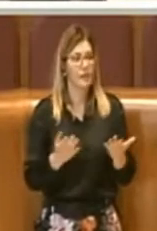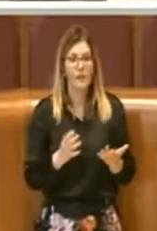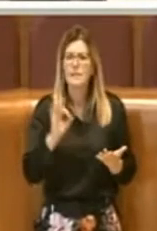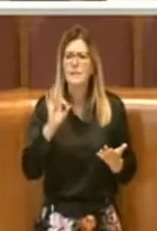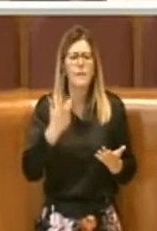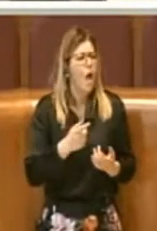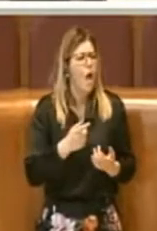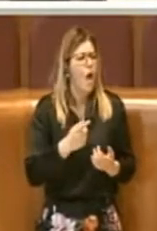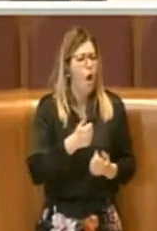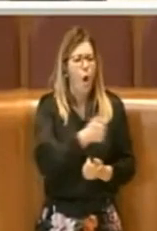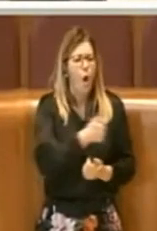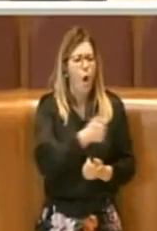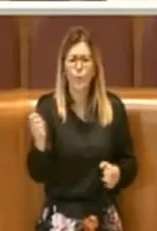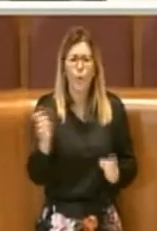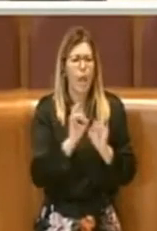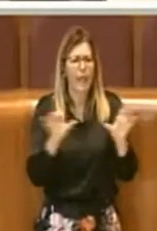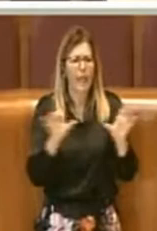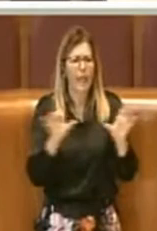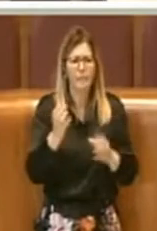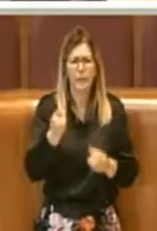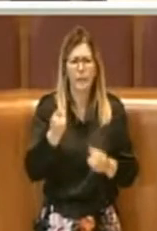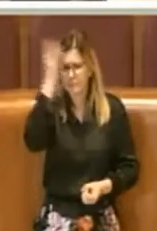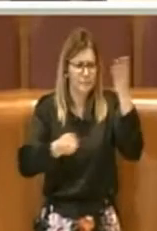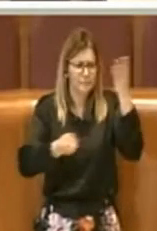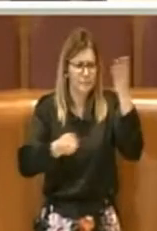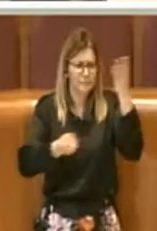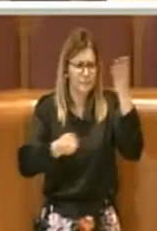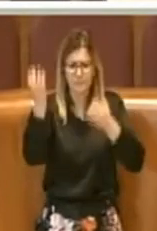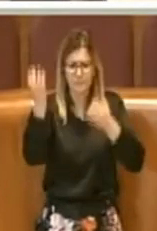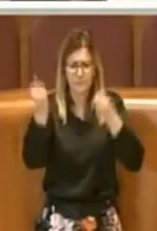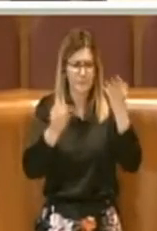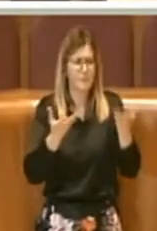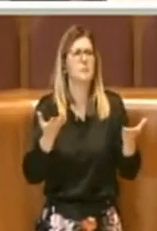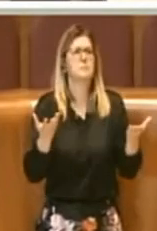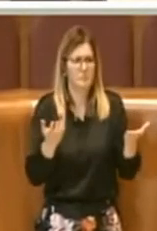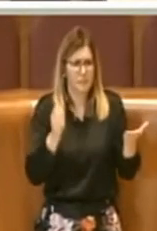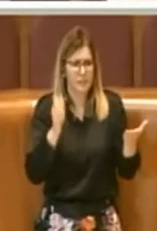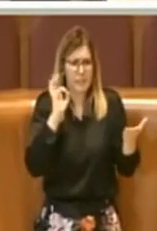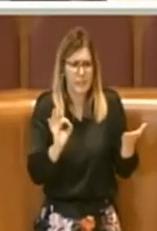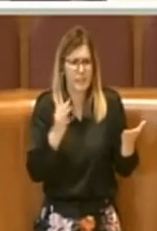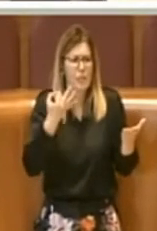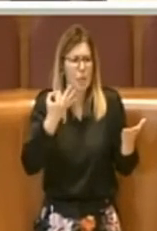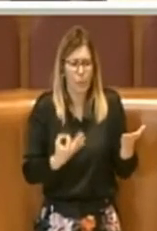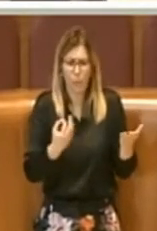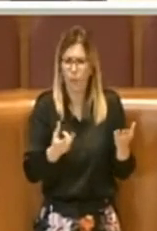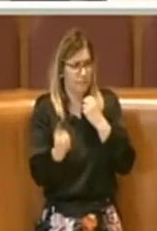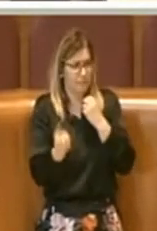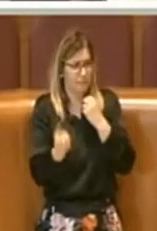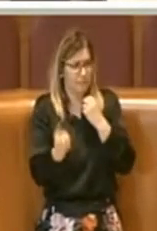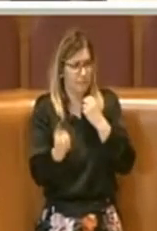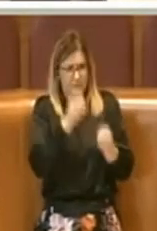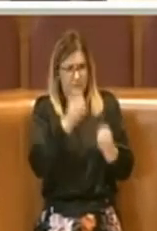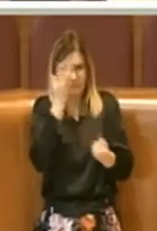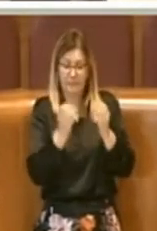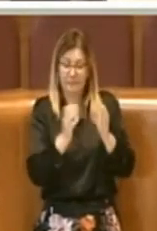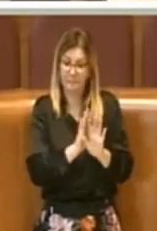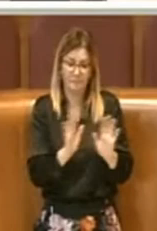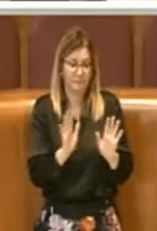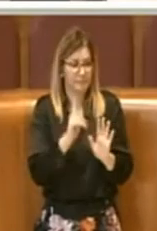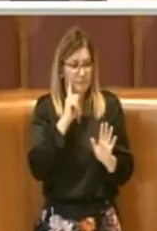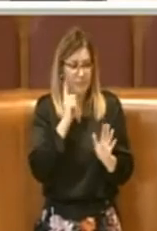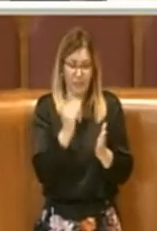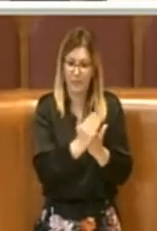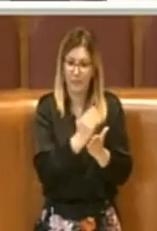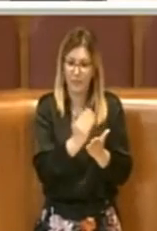cosa sentiremmo in quest'Aula come ipotesi. No, guardate, si tratta di situazioni